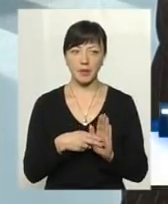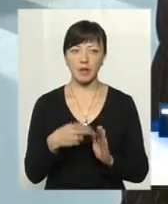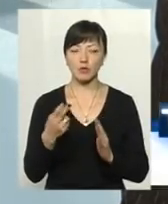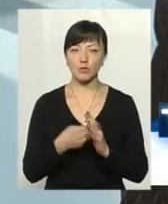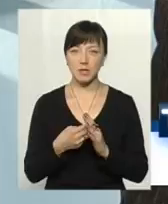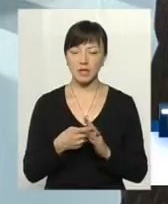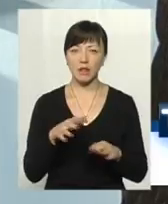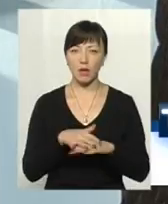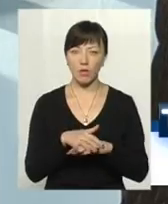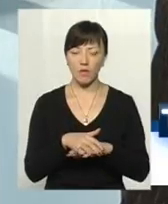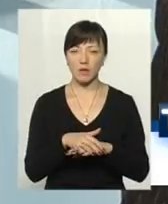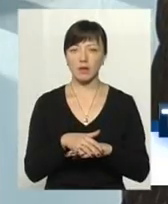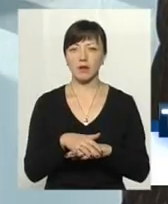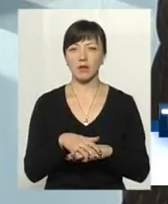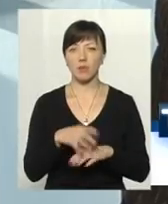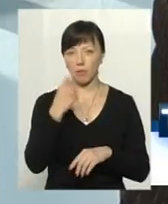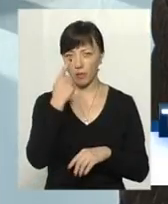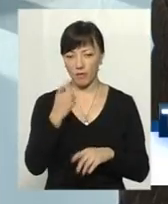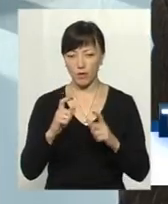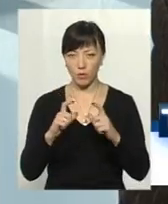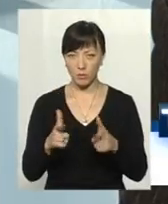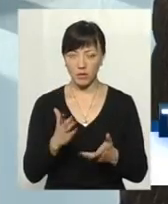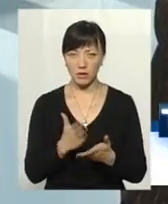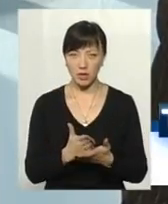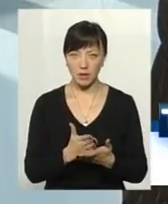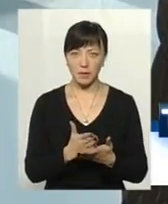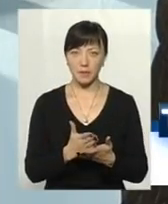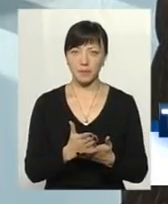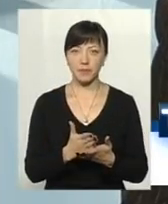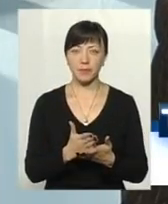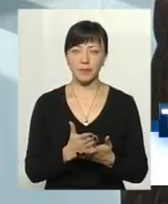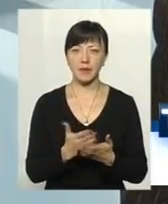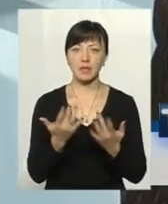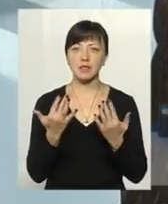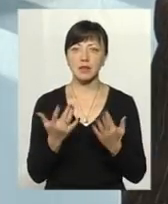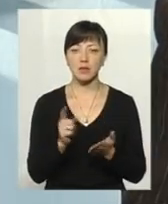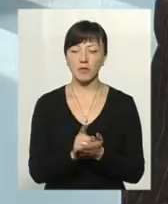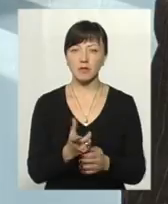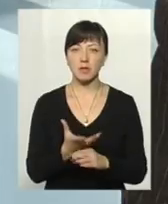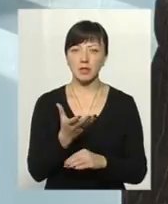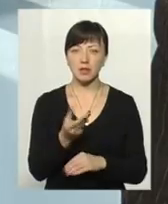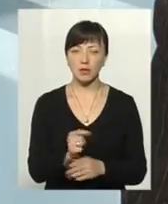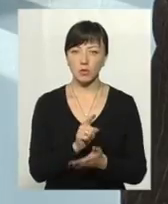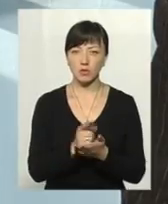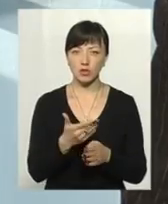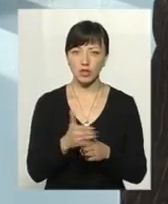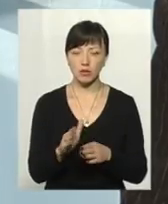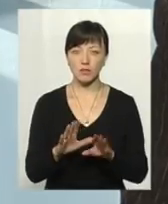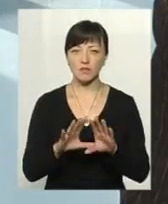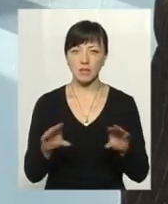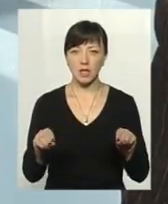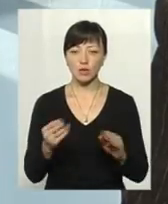субсидія нарахована, розрахована, повідомлення вручено, зазначено, скільки він повинен сплатити в обов'язкову учаску платежу. Все.